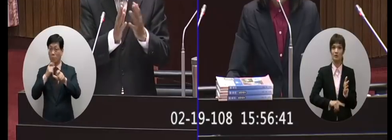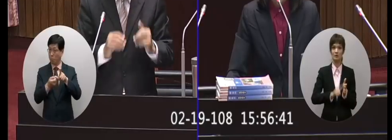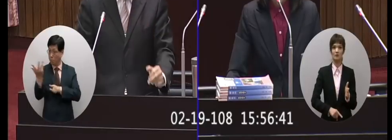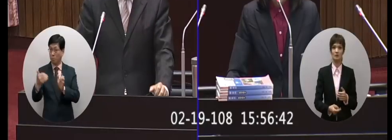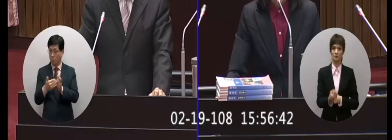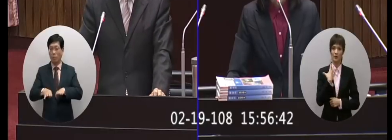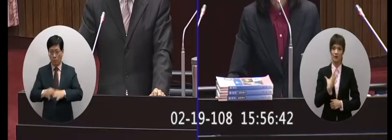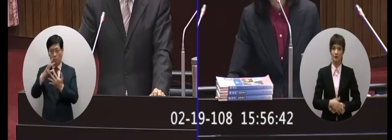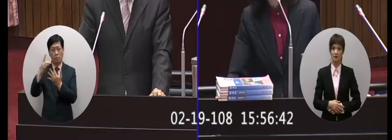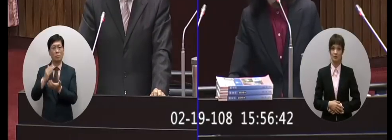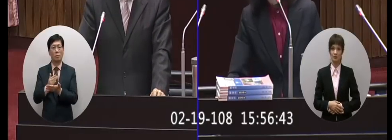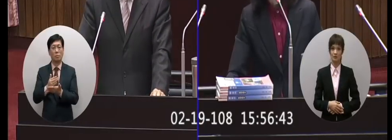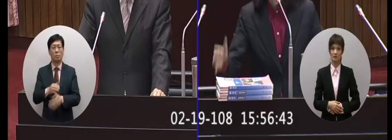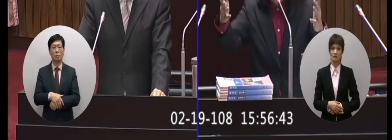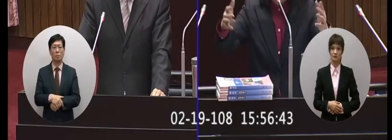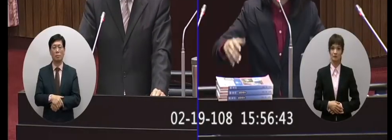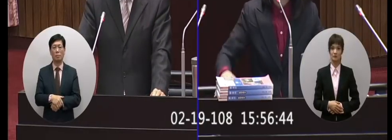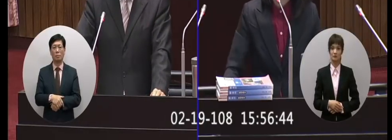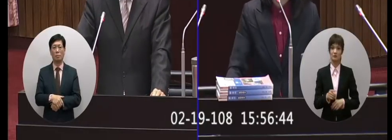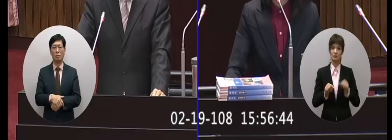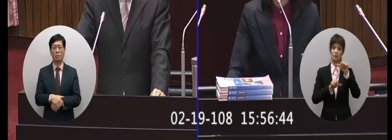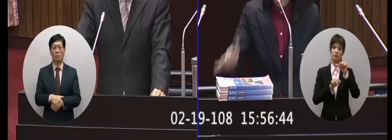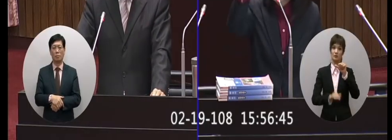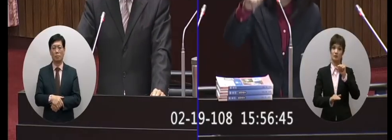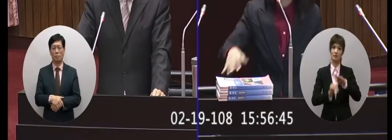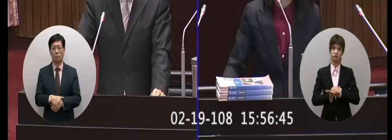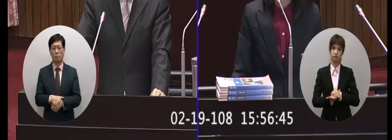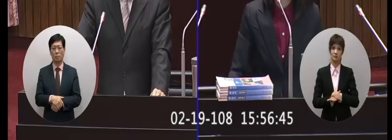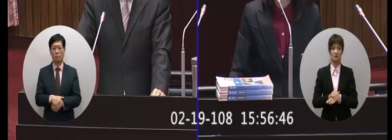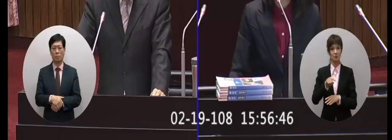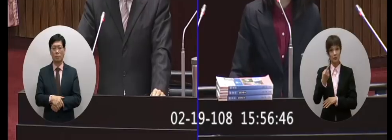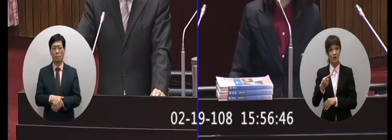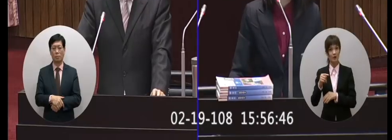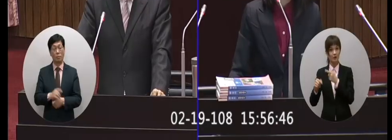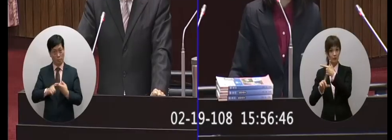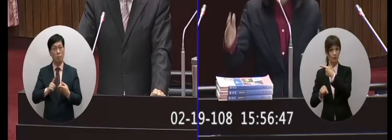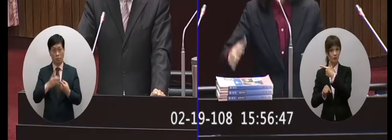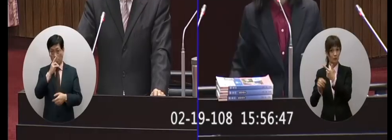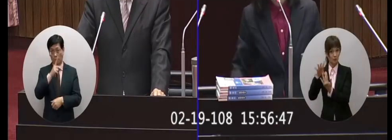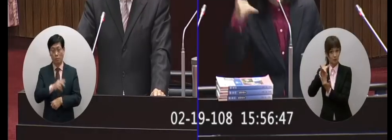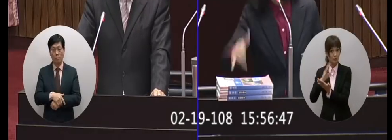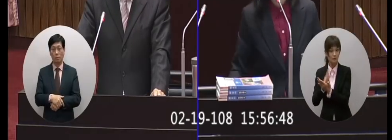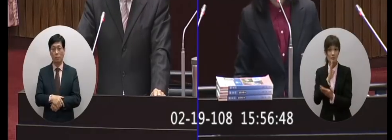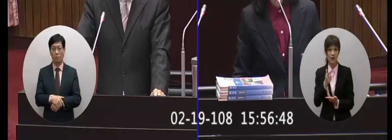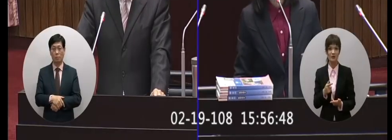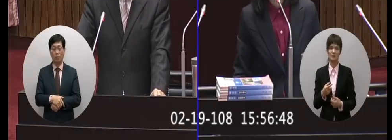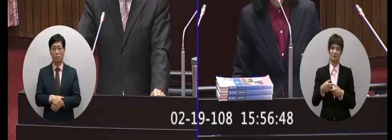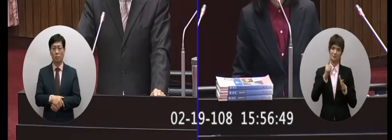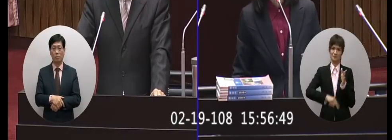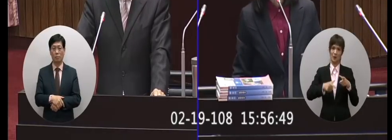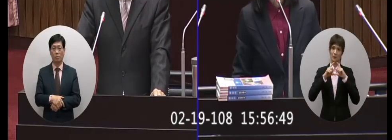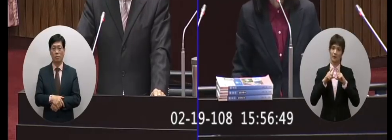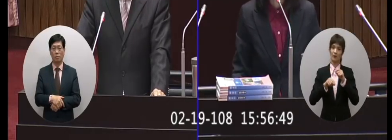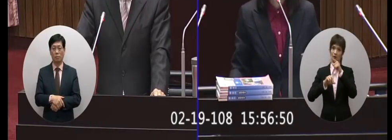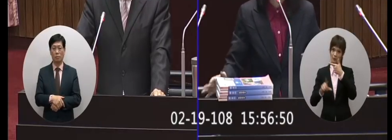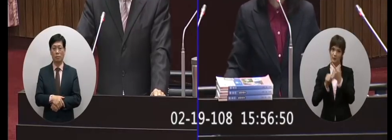佈之後就開始進行選書啊你剛講五月底完成啊那是六月選書嗎沒錯啊那你就跟我講六月選書啊